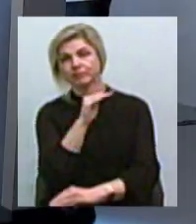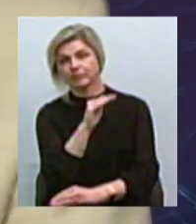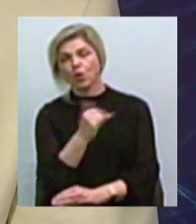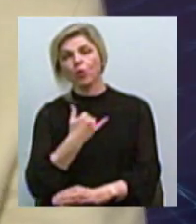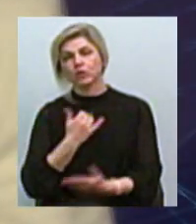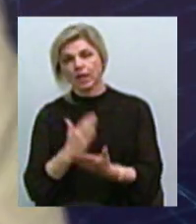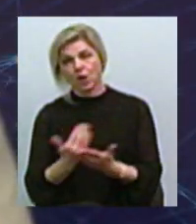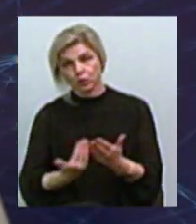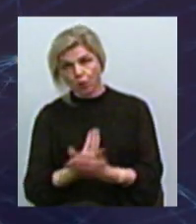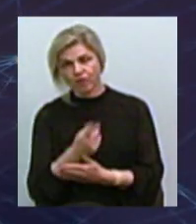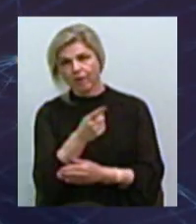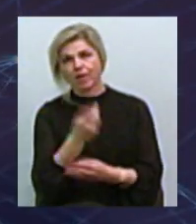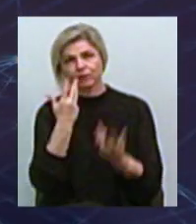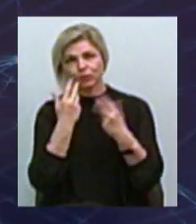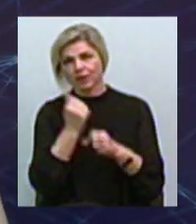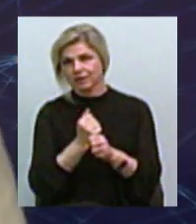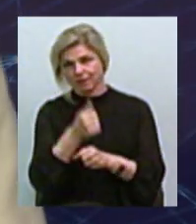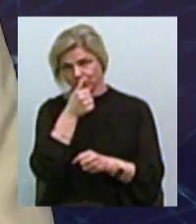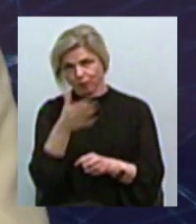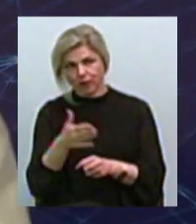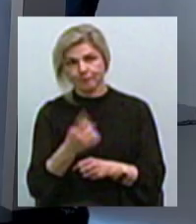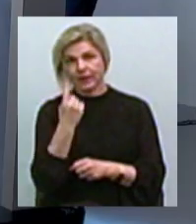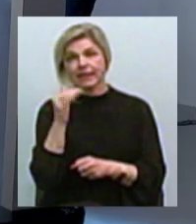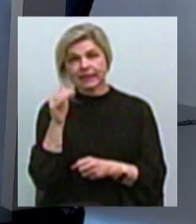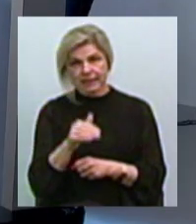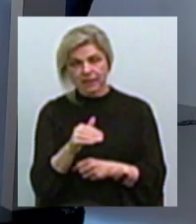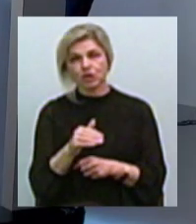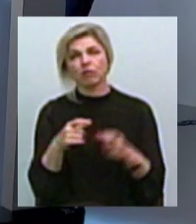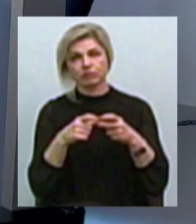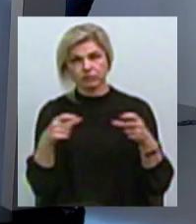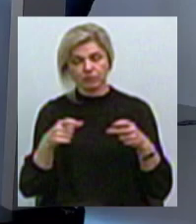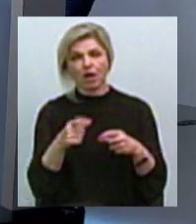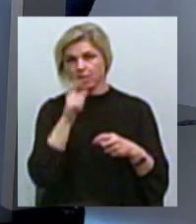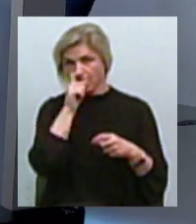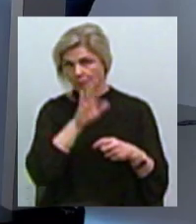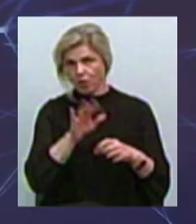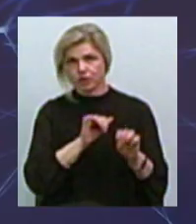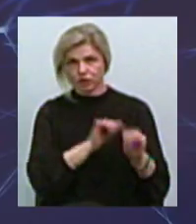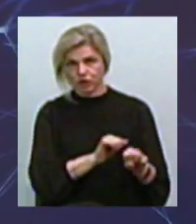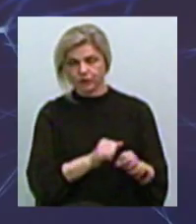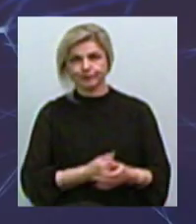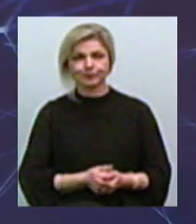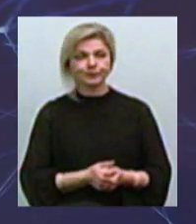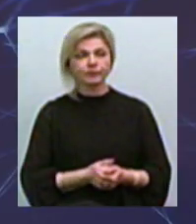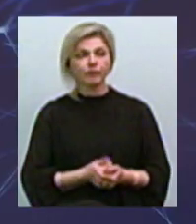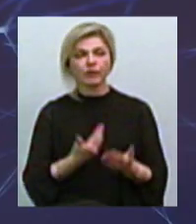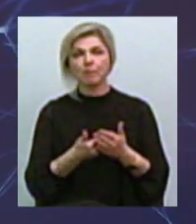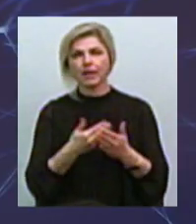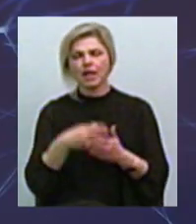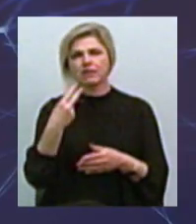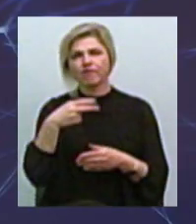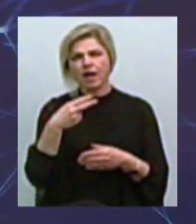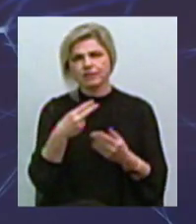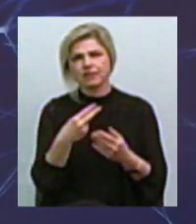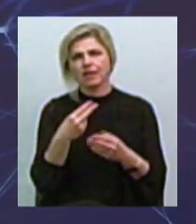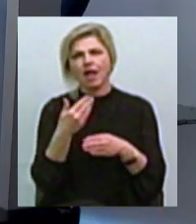його підробити не зможете До речі, тисяча дуже непогано захищена Як вказано на сайті Національного банку України, понад 20 елементів